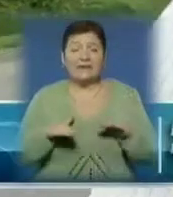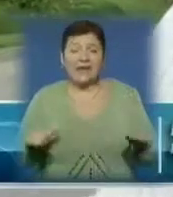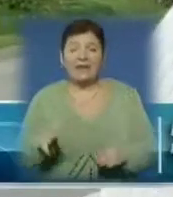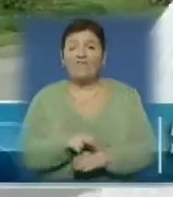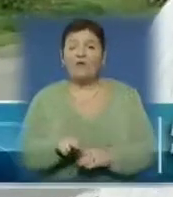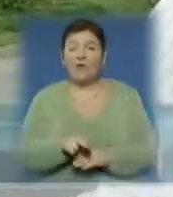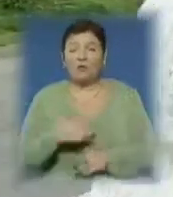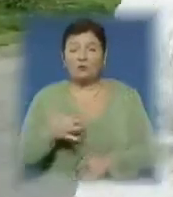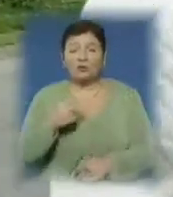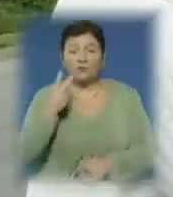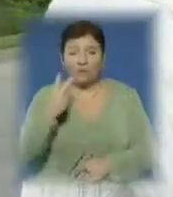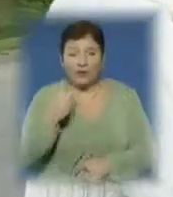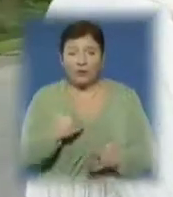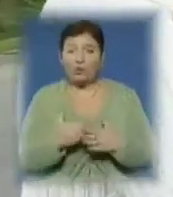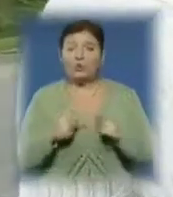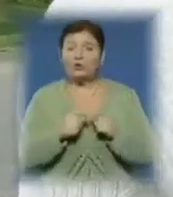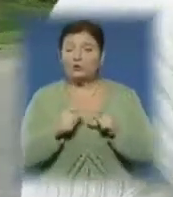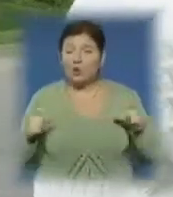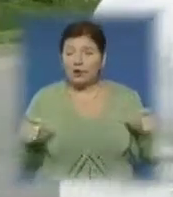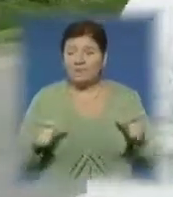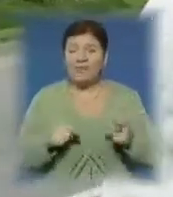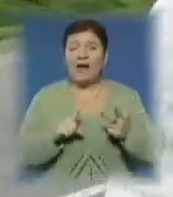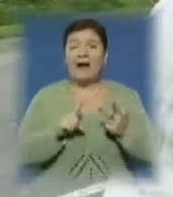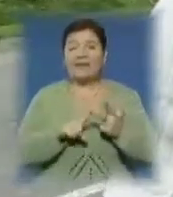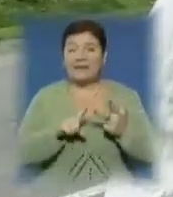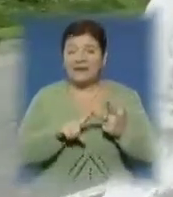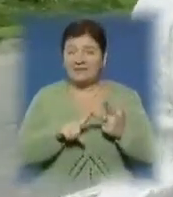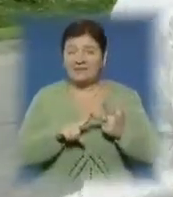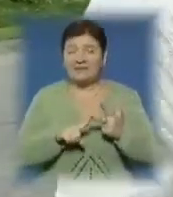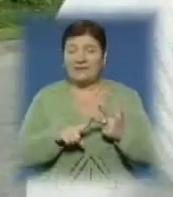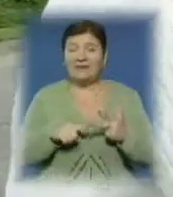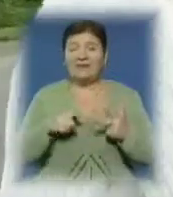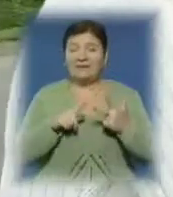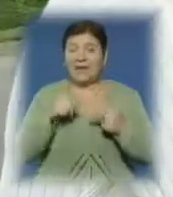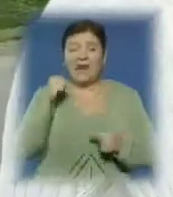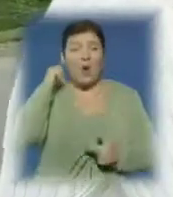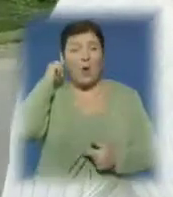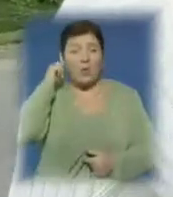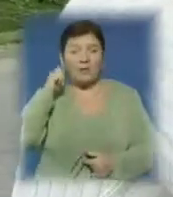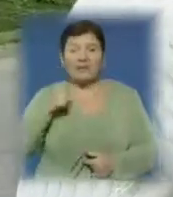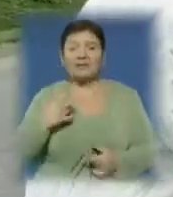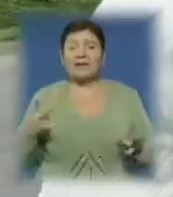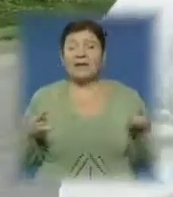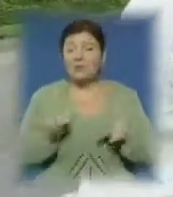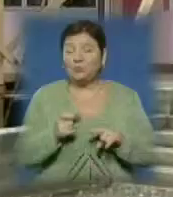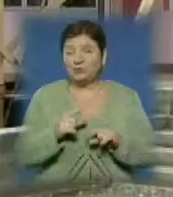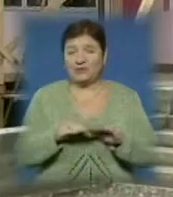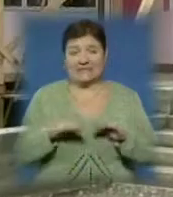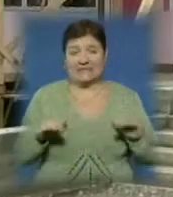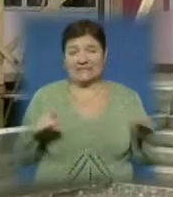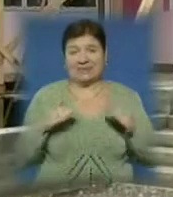вже двоє в мене ходять до школи, а з цим третім роком треба б нам садочок, купили жбу.